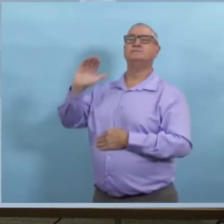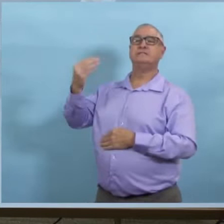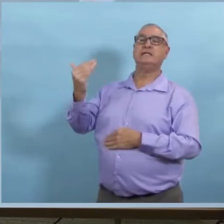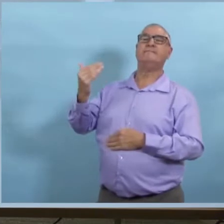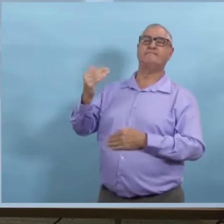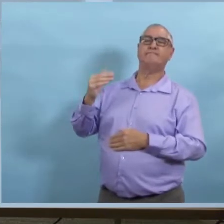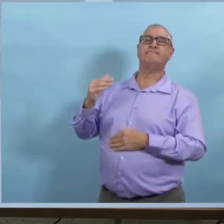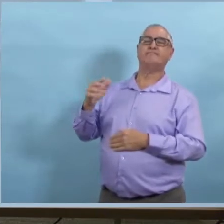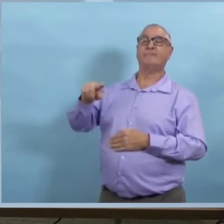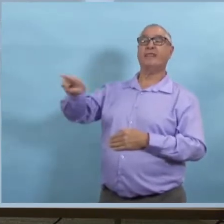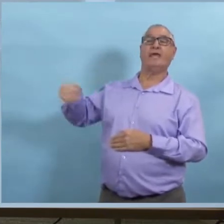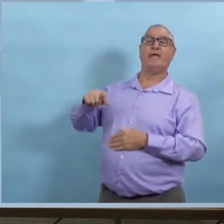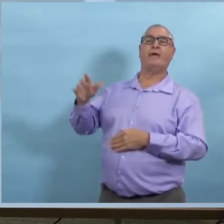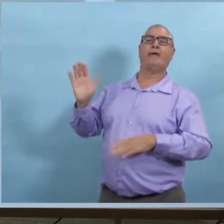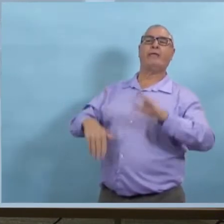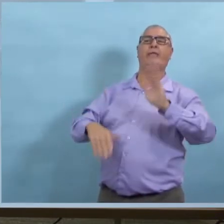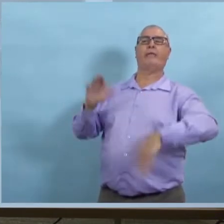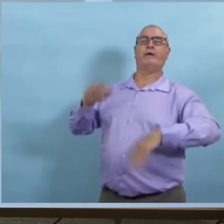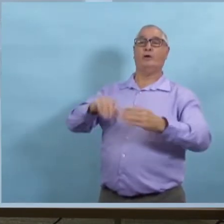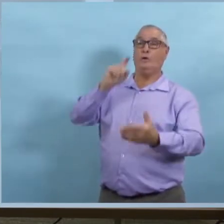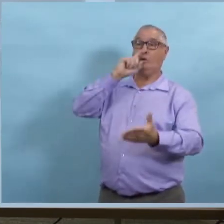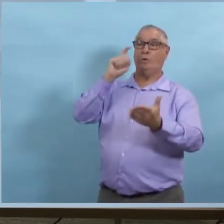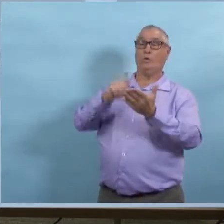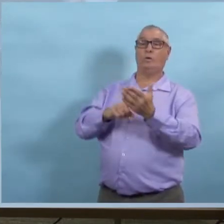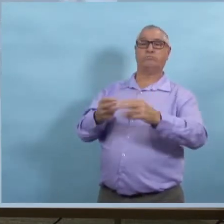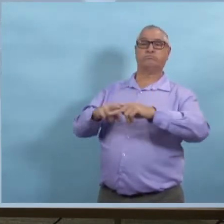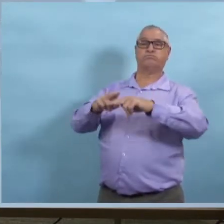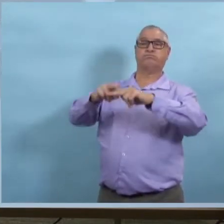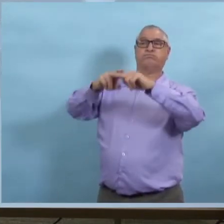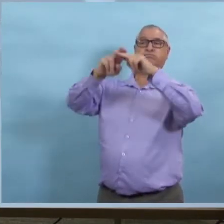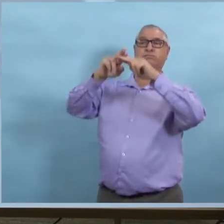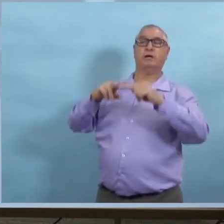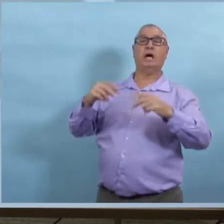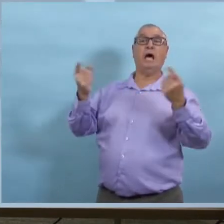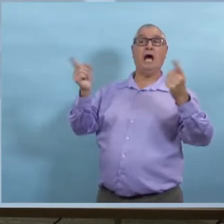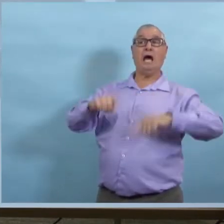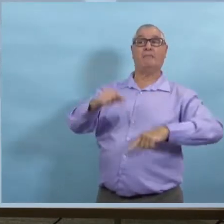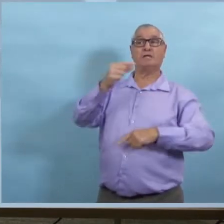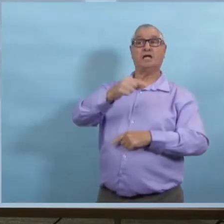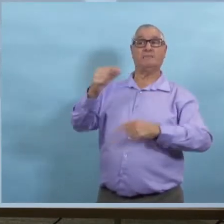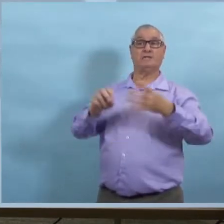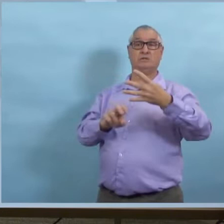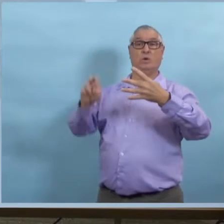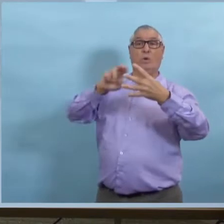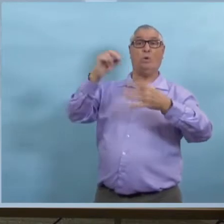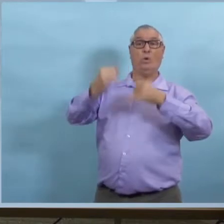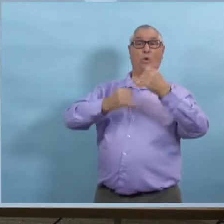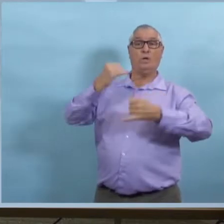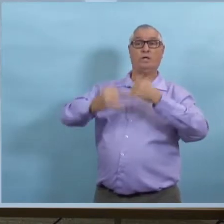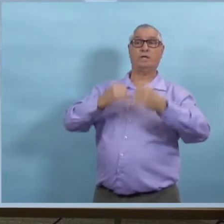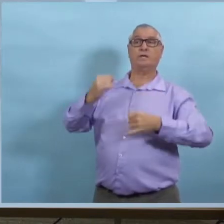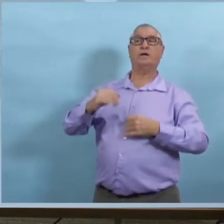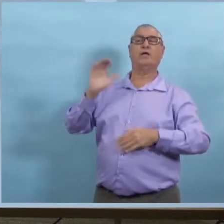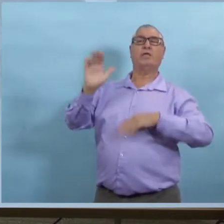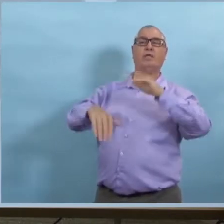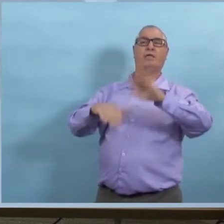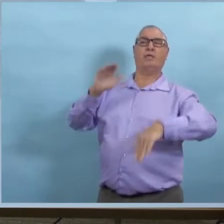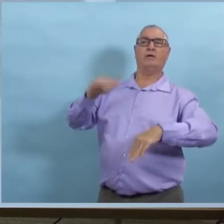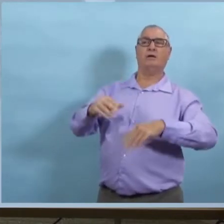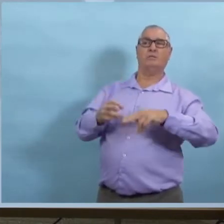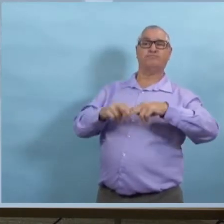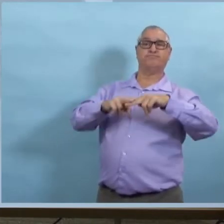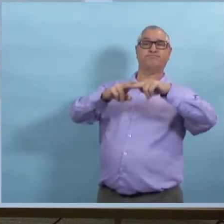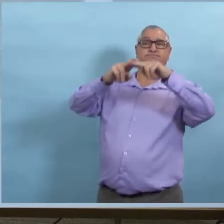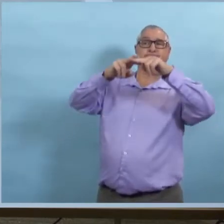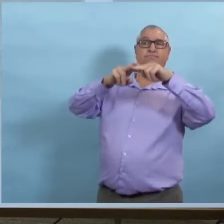Alors, il y a certaines personnes qui ne prennent pas ça au sérieux. On a vu les avertissements, les messages du gouvernement et pourtant, les nombres de cas continuent à